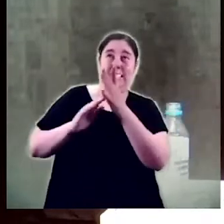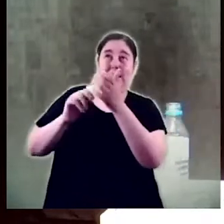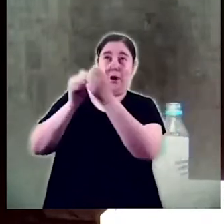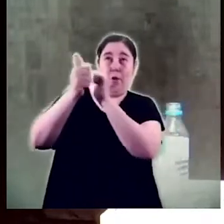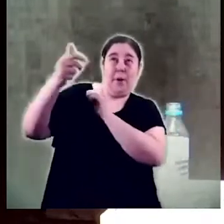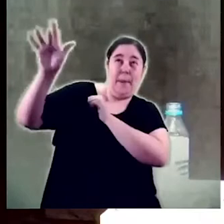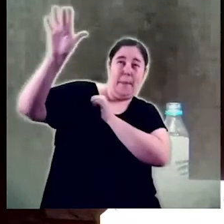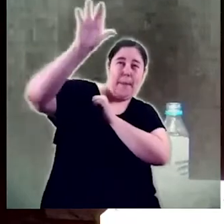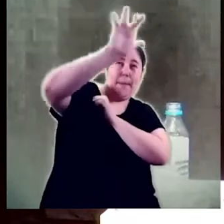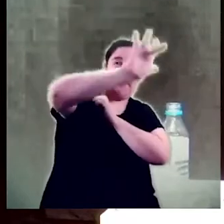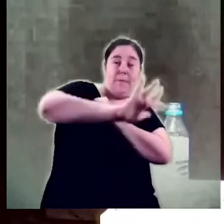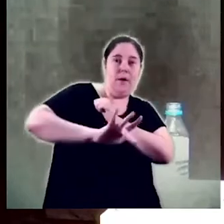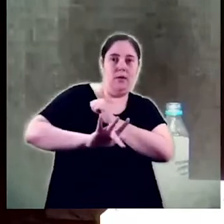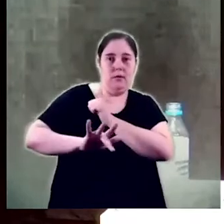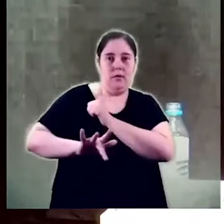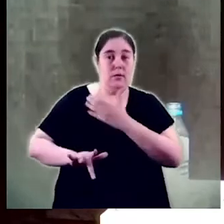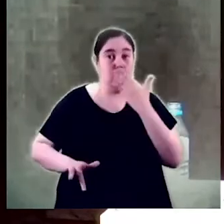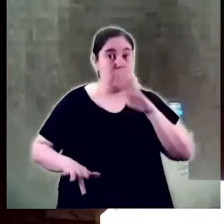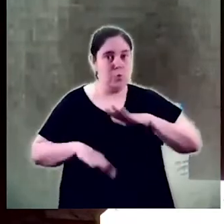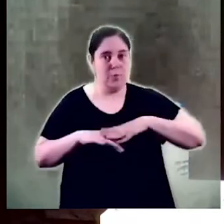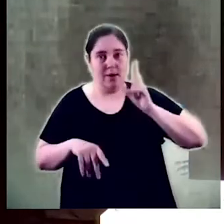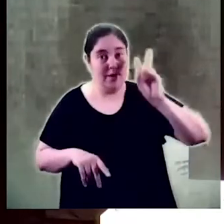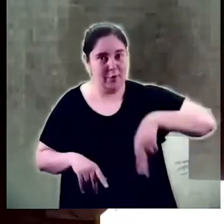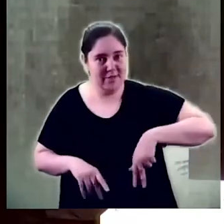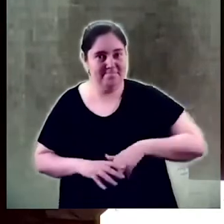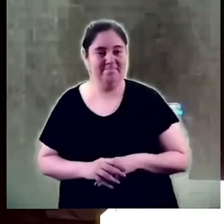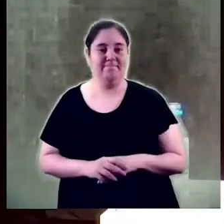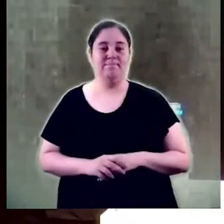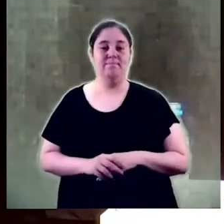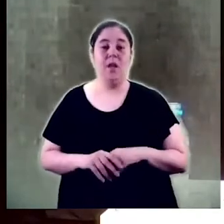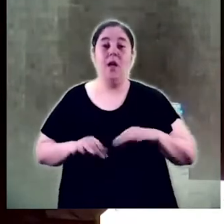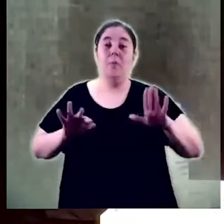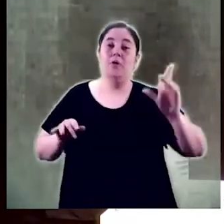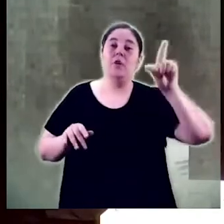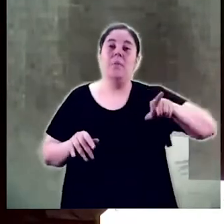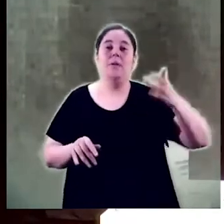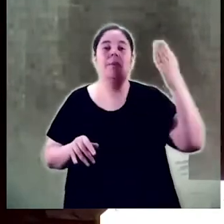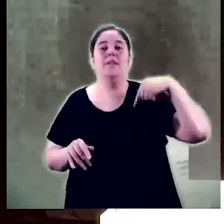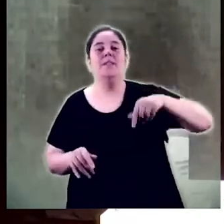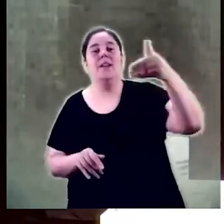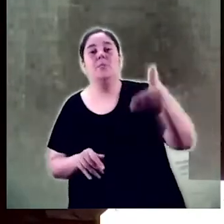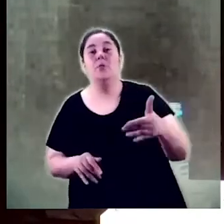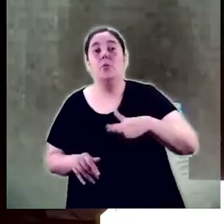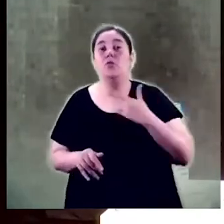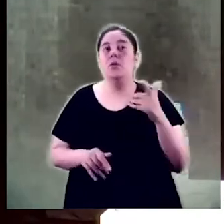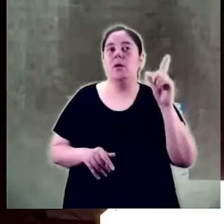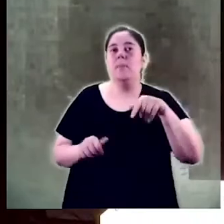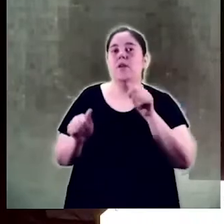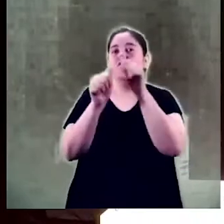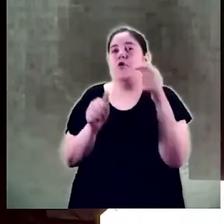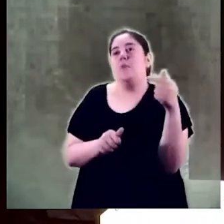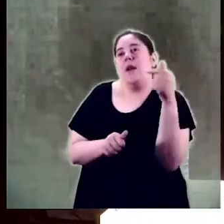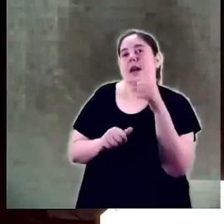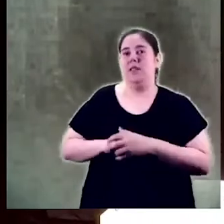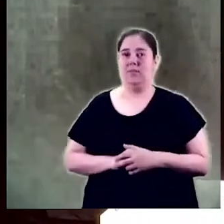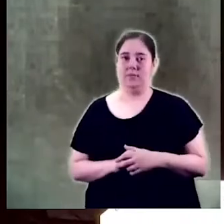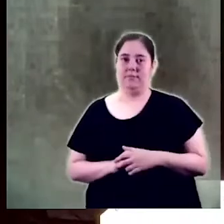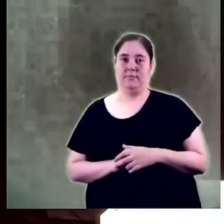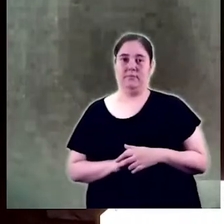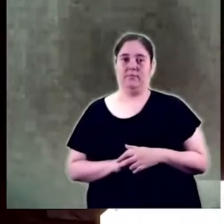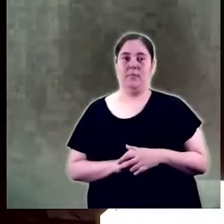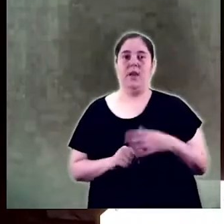mostra de vegades però aquesta importància arriba en forma diguem-ne negativa